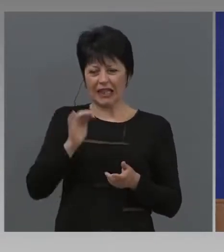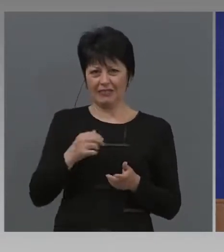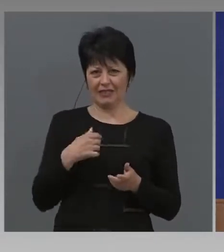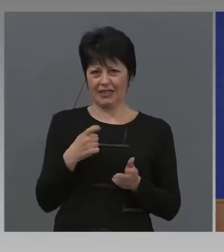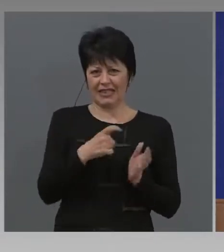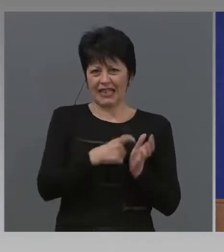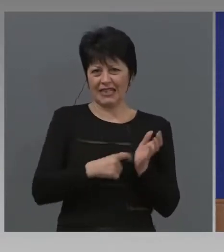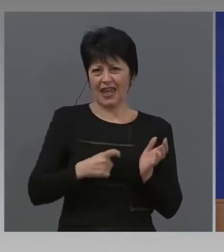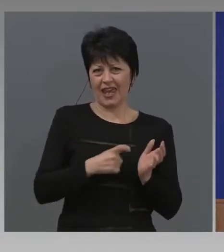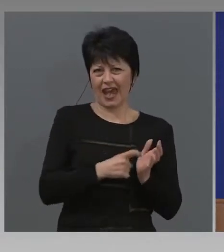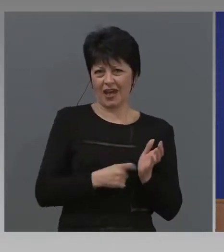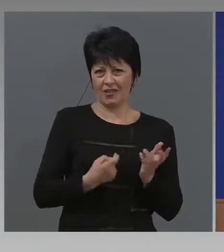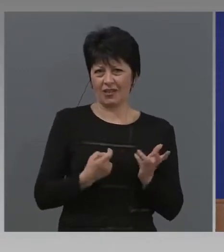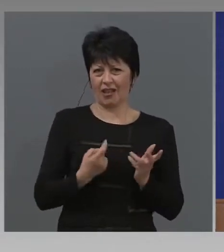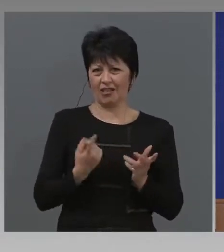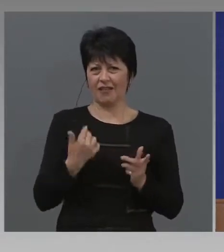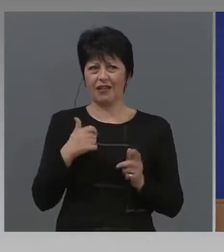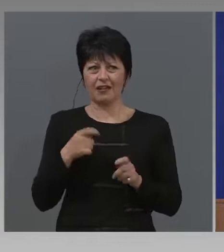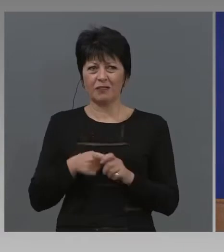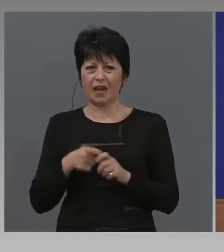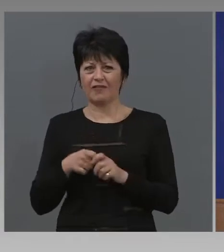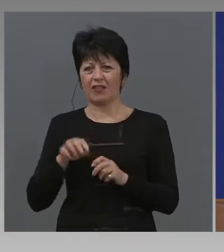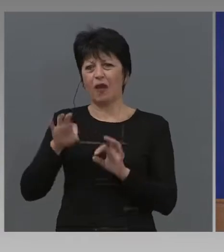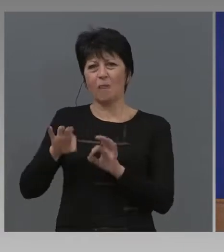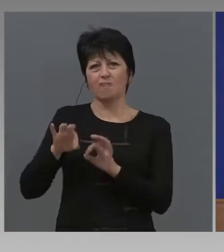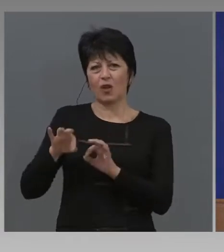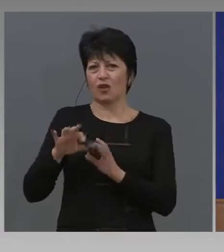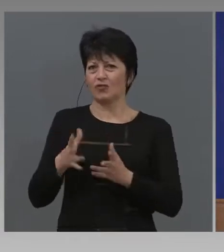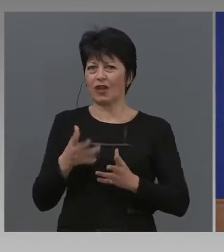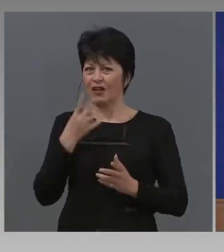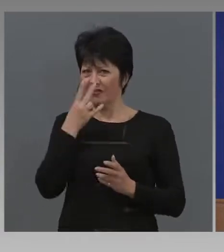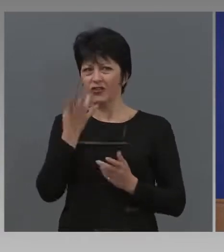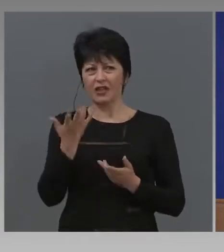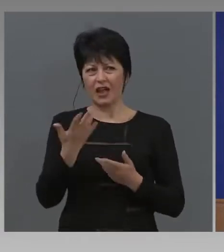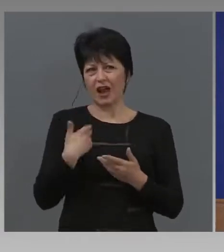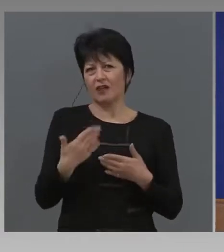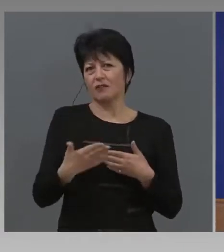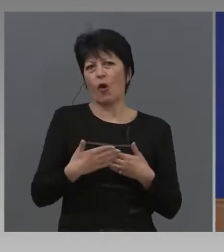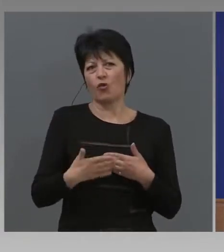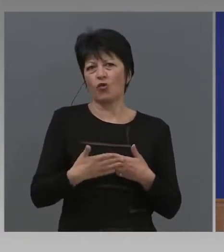поръчки на някои? Вие самите си ги виждате и как се отнасят. Аз